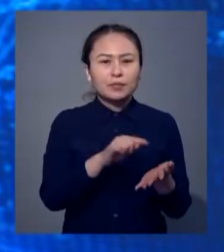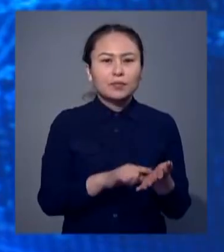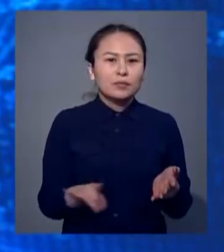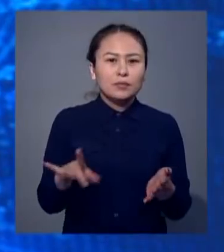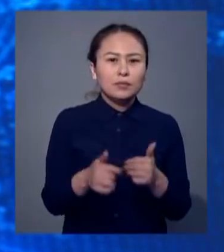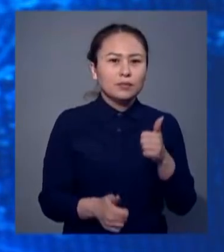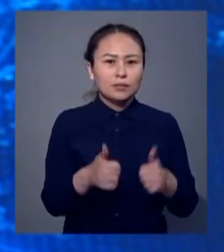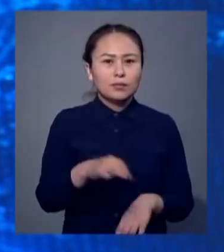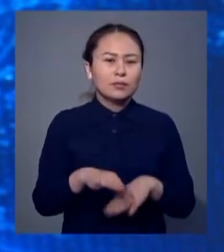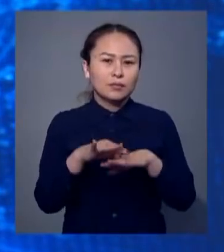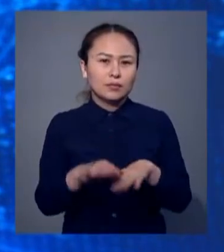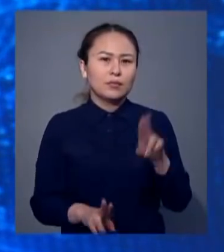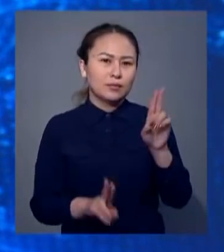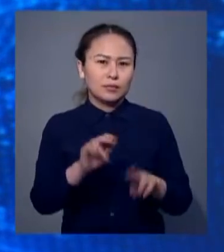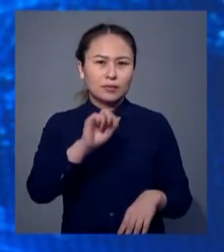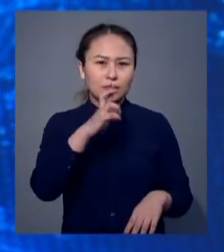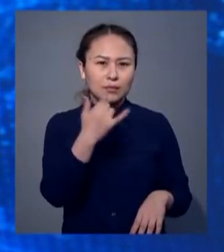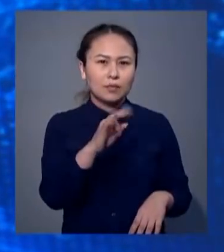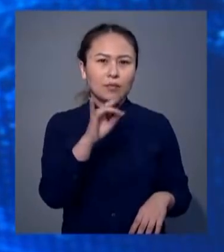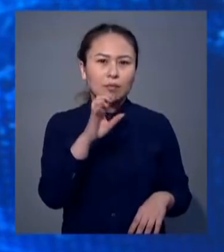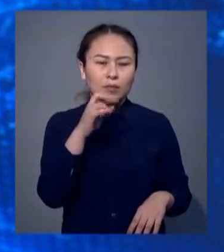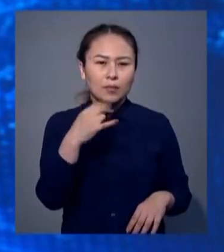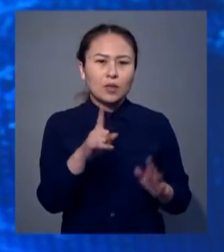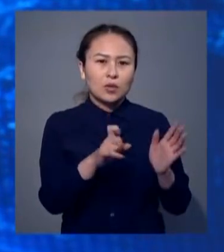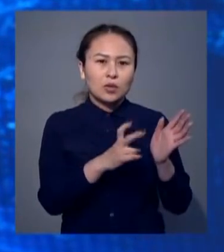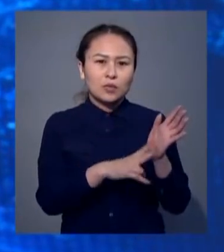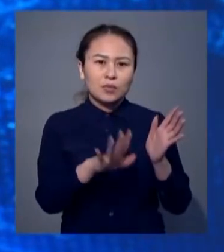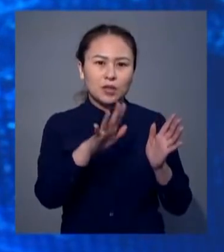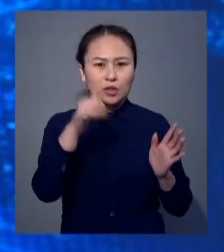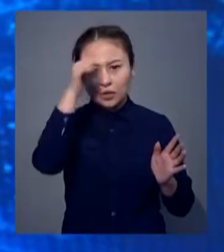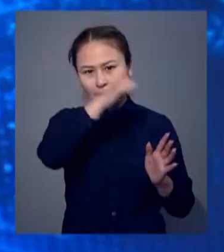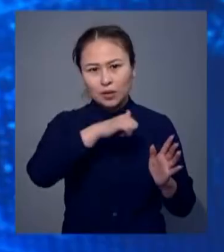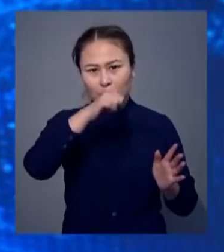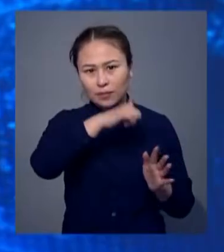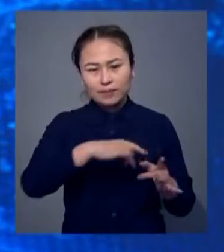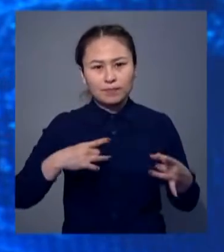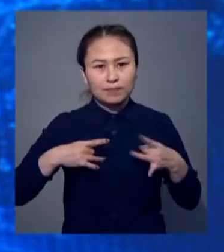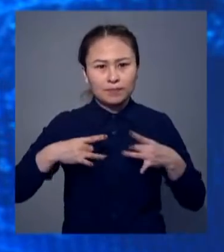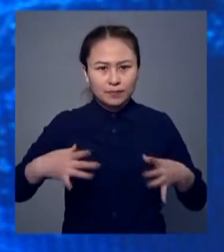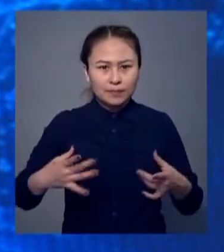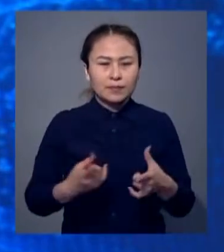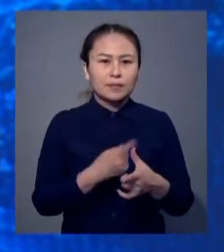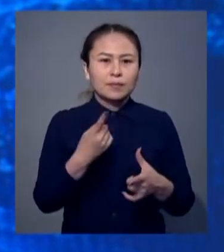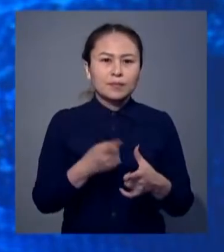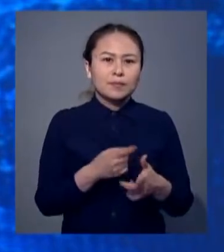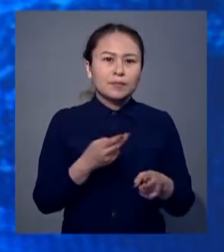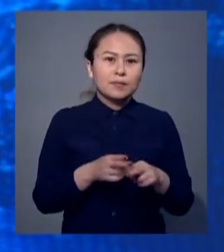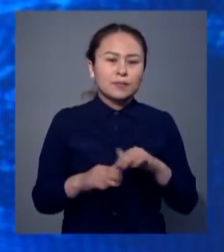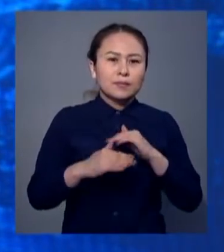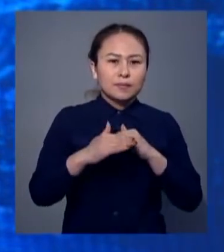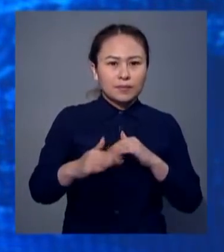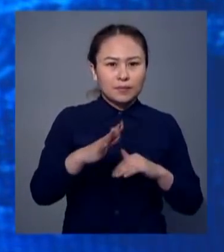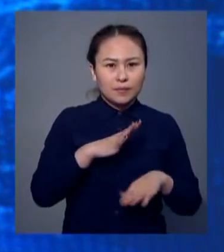республикалық сайы сөтті. Дәстүрлі жарыс Абай Құнанбайолының 175 жылдық мерит ойына орай ақының туған жерінде